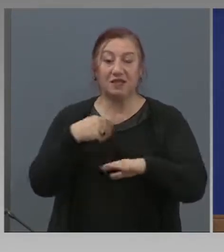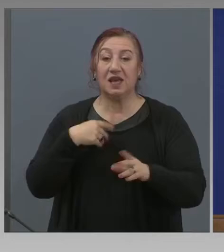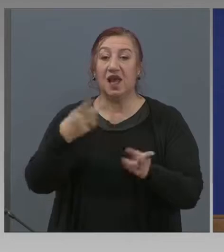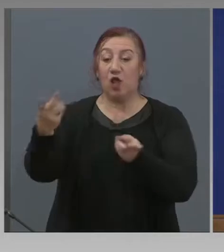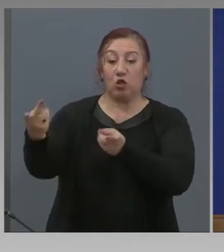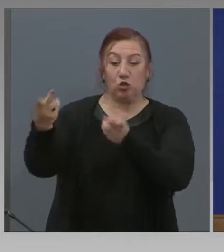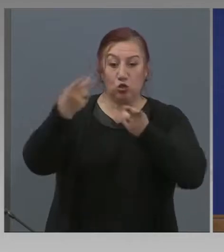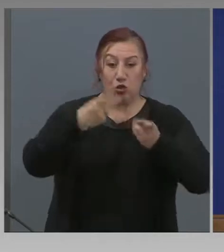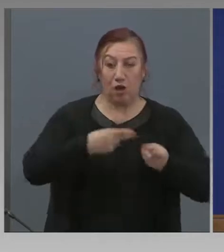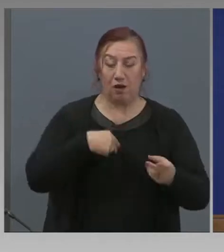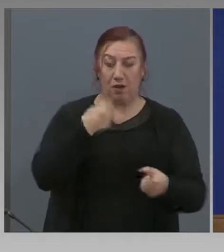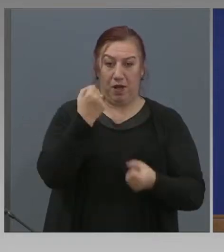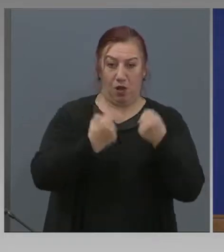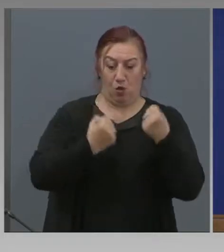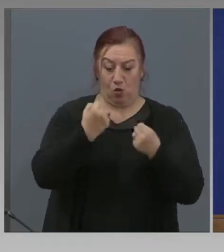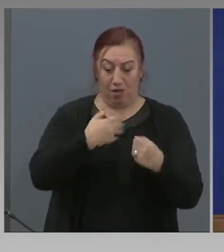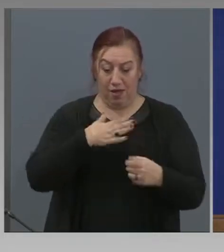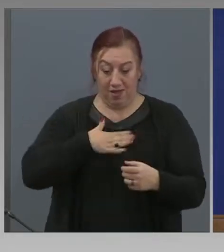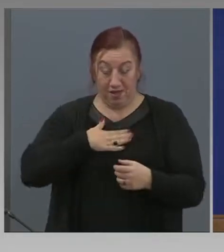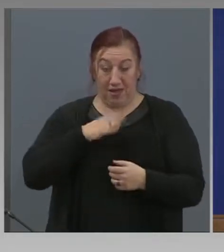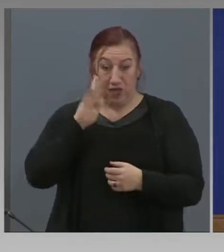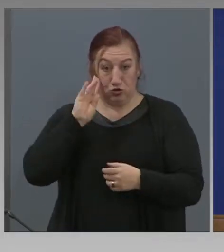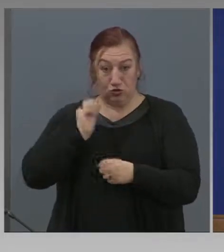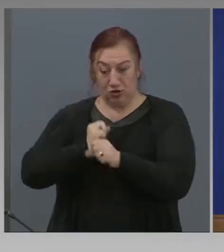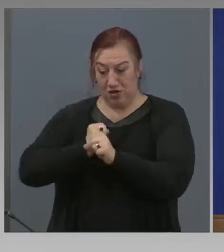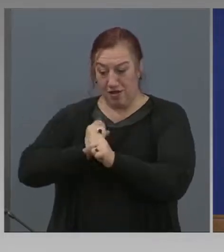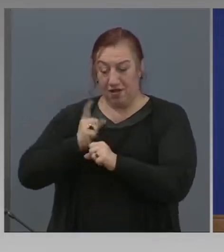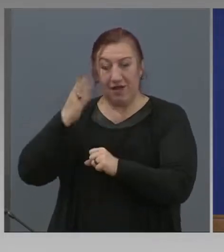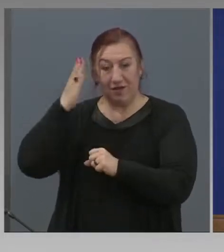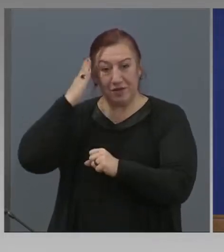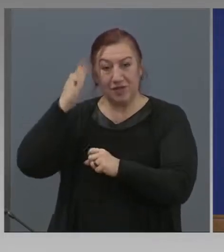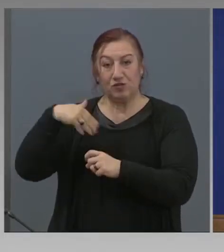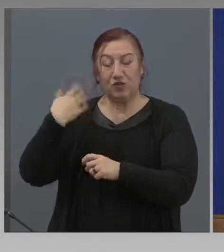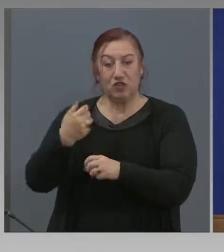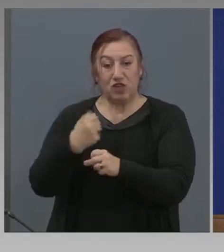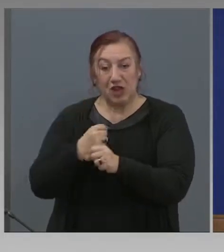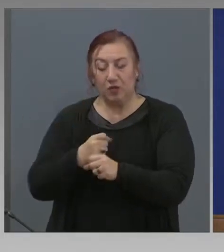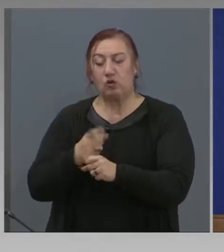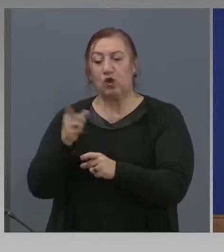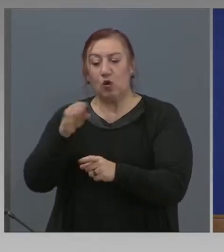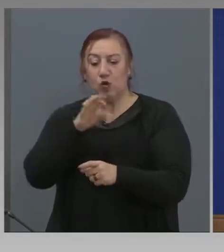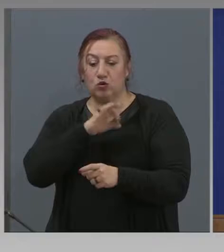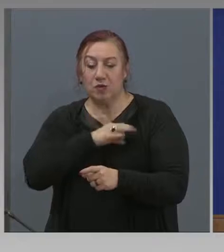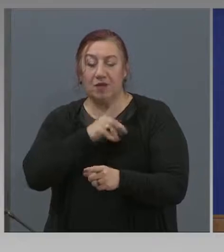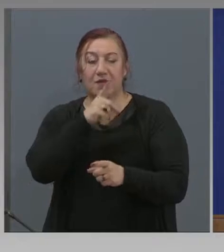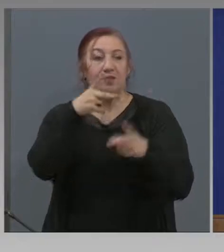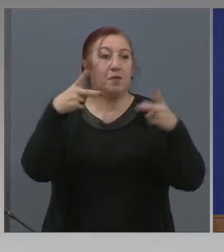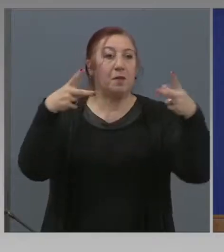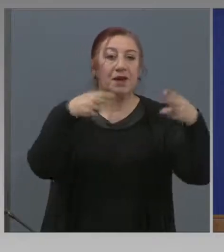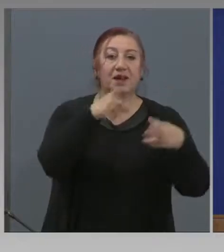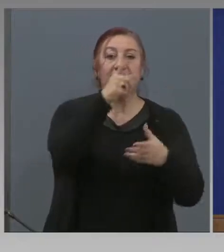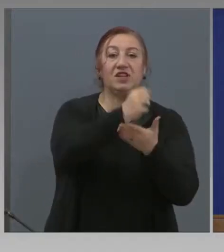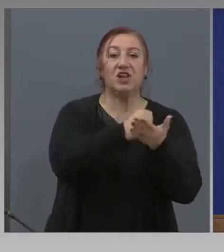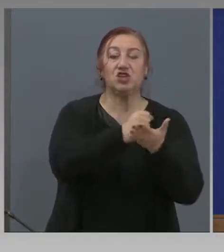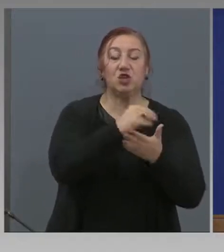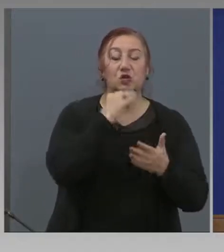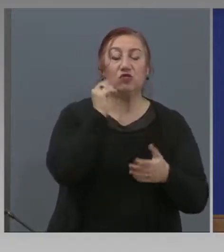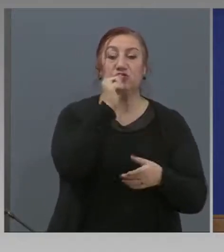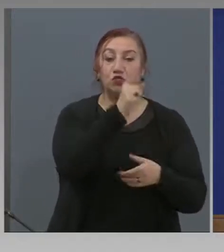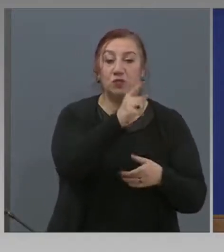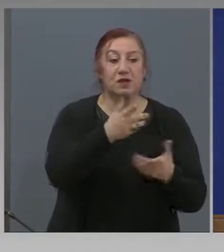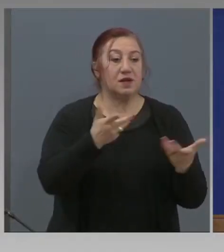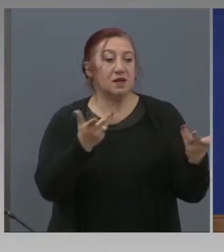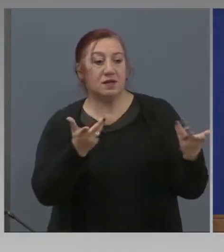кола на наш служител. Успяхме да направим това, тъсто като му беше прекратено лечението в чужбина. Така че имаме